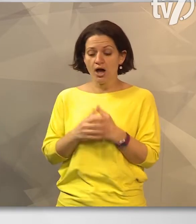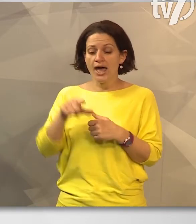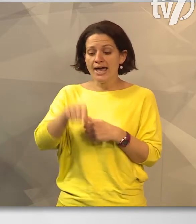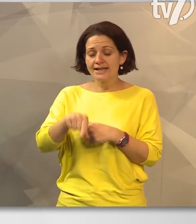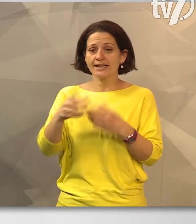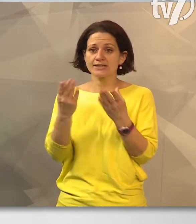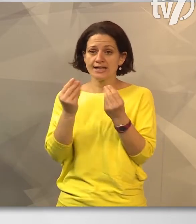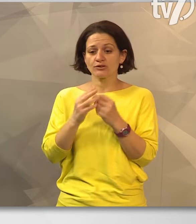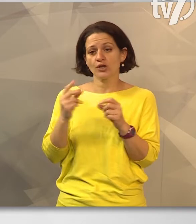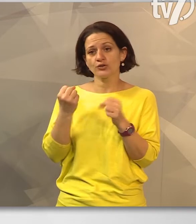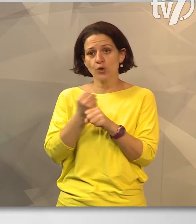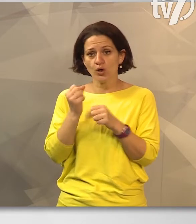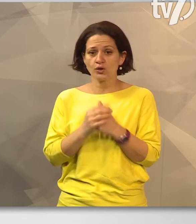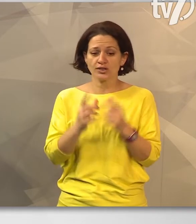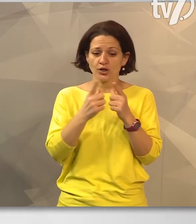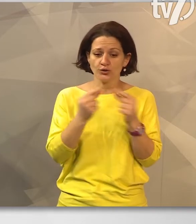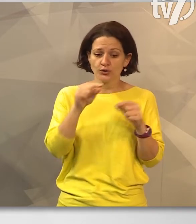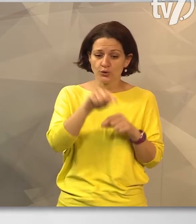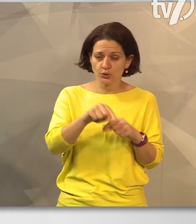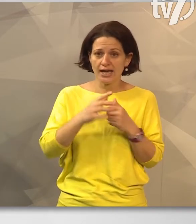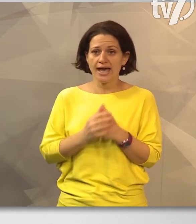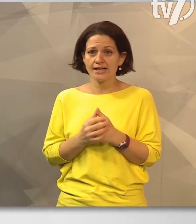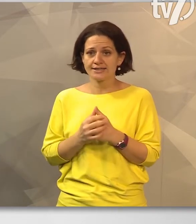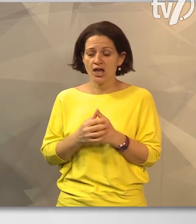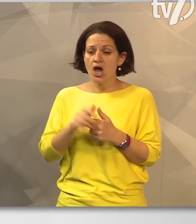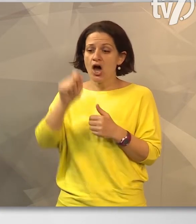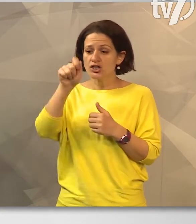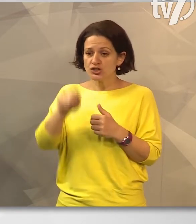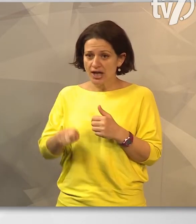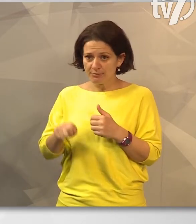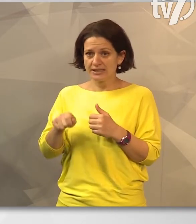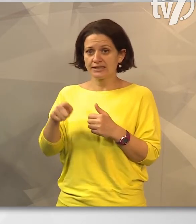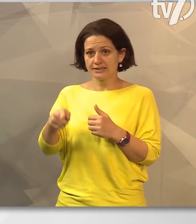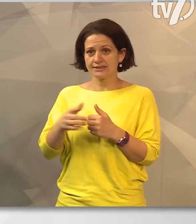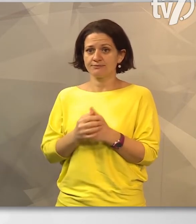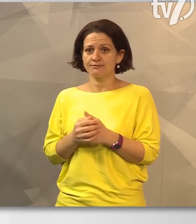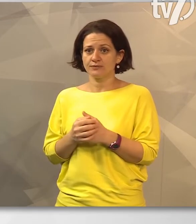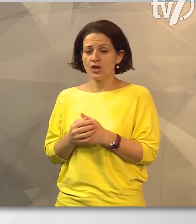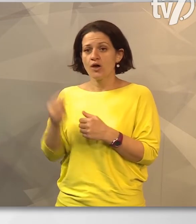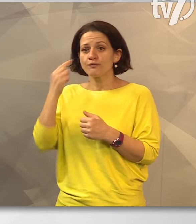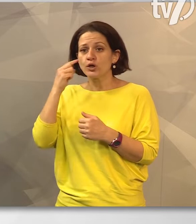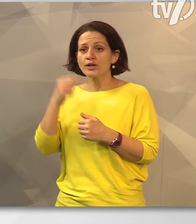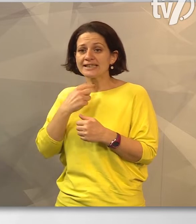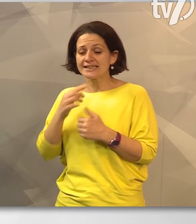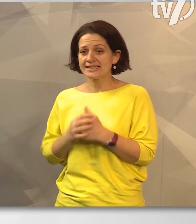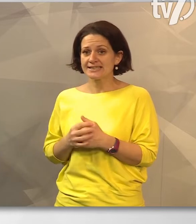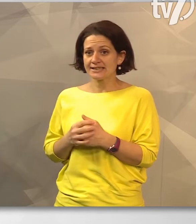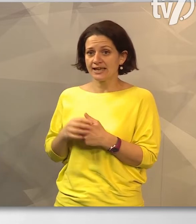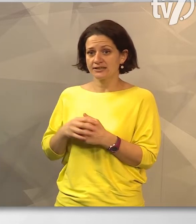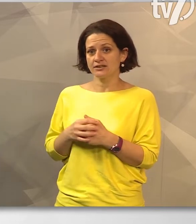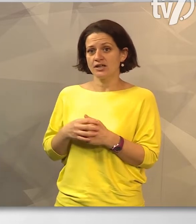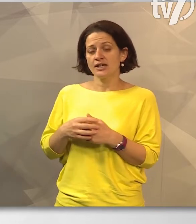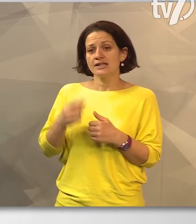Ezekkel az eszközökkel dolgozhat a nőgyógyász, ezzel dolgozhat a sebészeti műtőben a sebész, főorgégészetben a